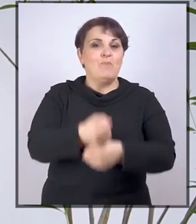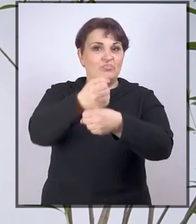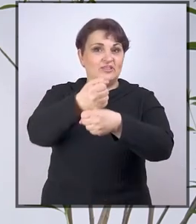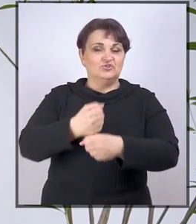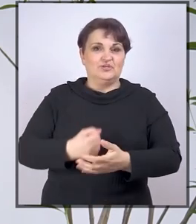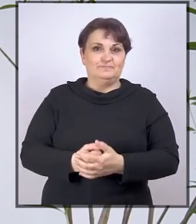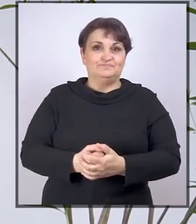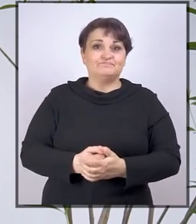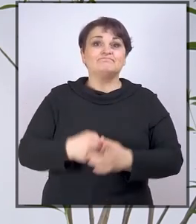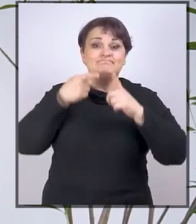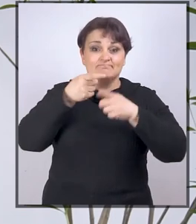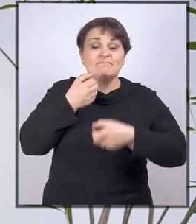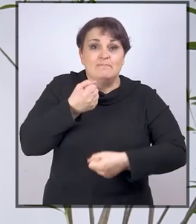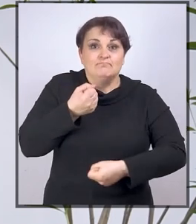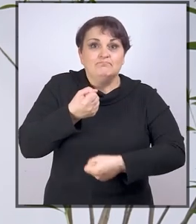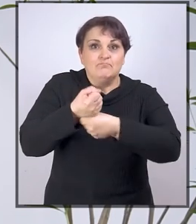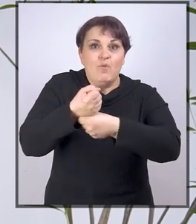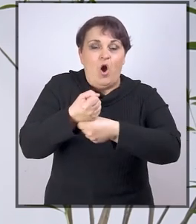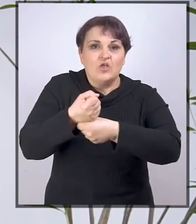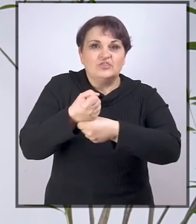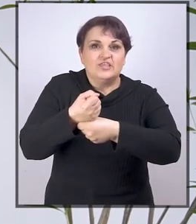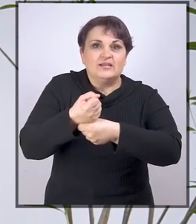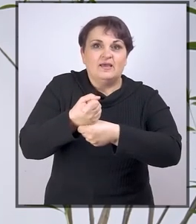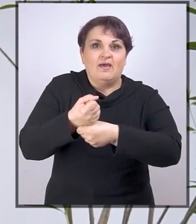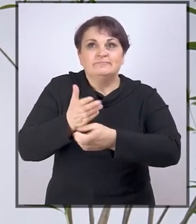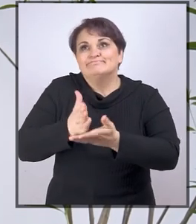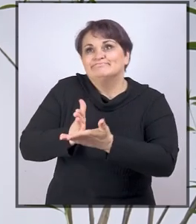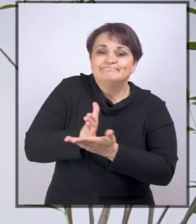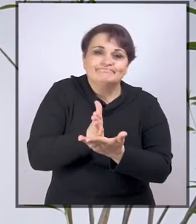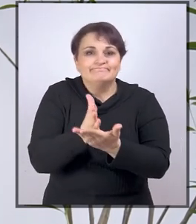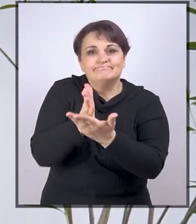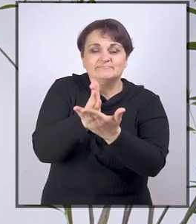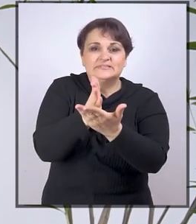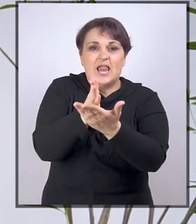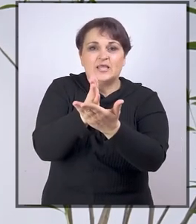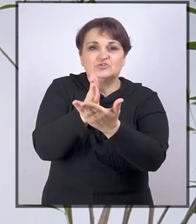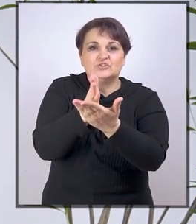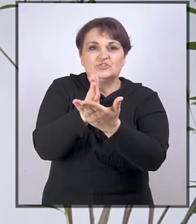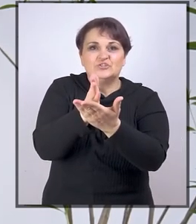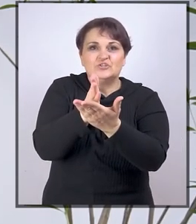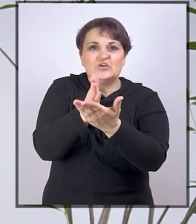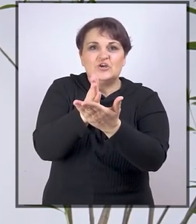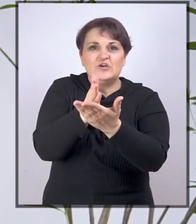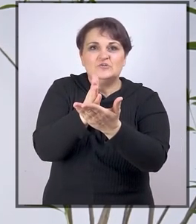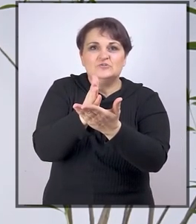vid podrške. Ta podrška, snalaženje,